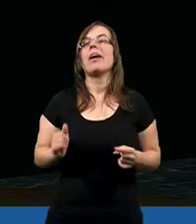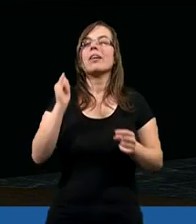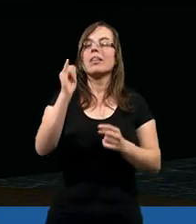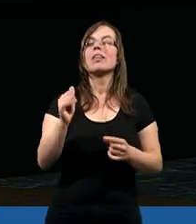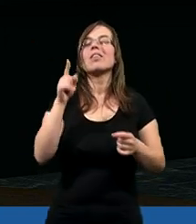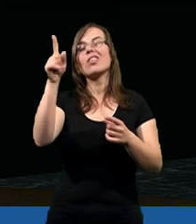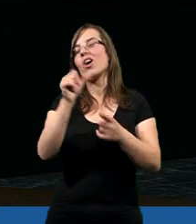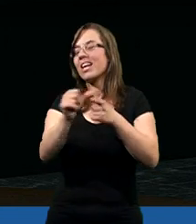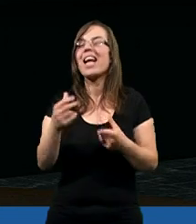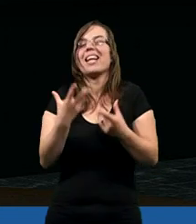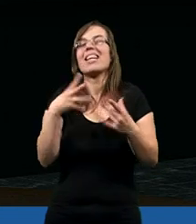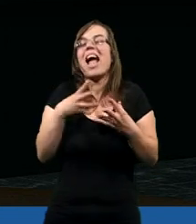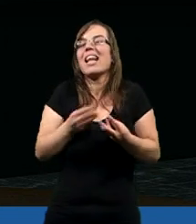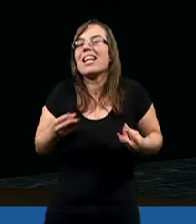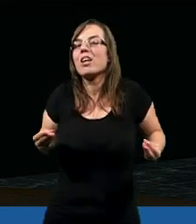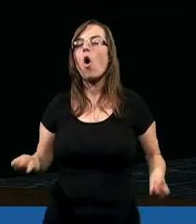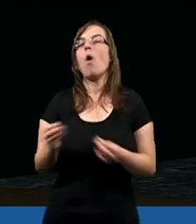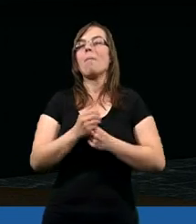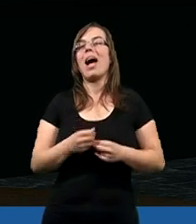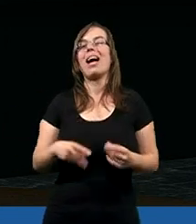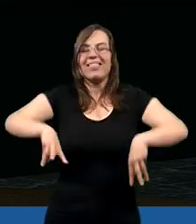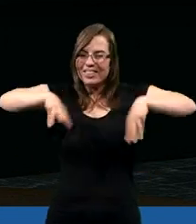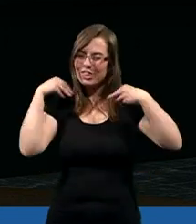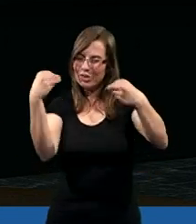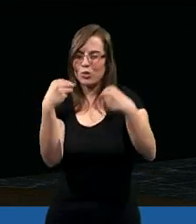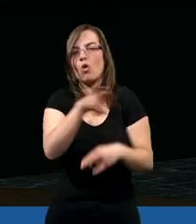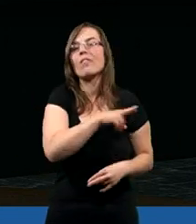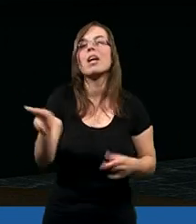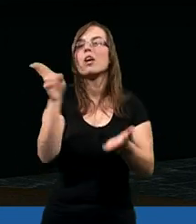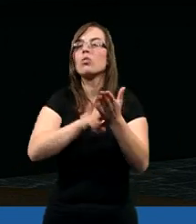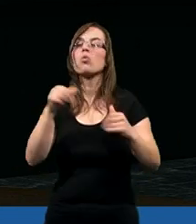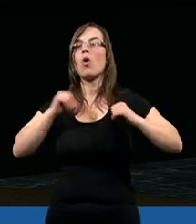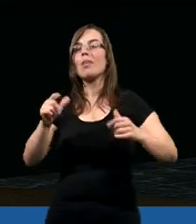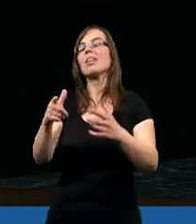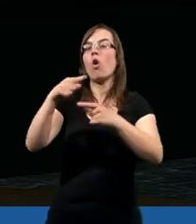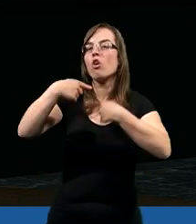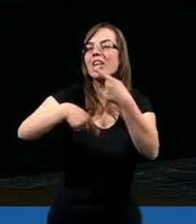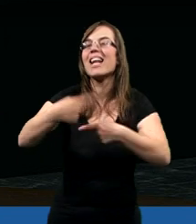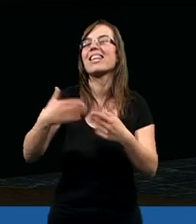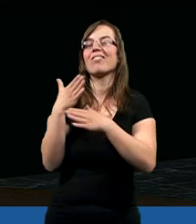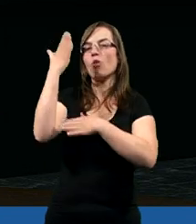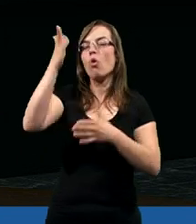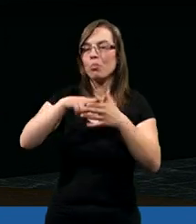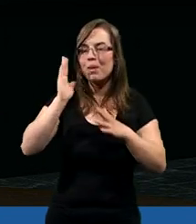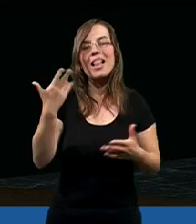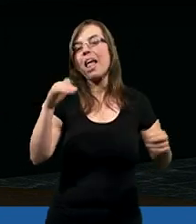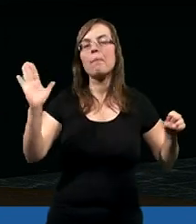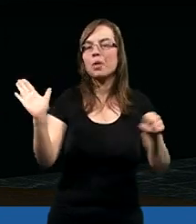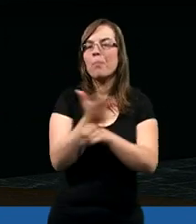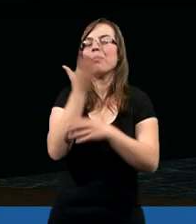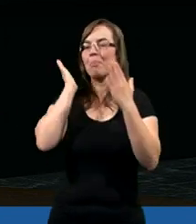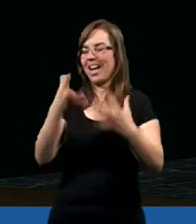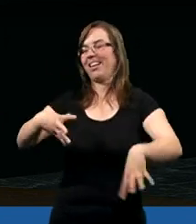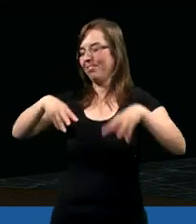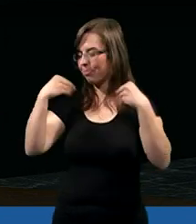by to nieznikome cudowne rzeczy, które na nas oczekują, to dziedzictwo nieprzemijające